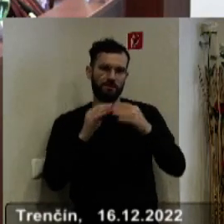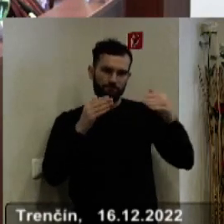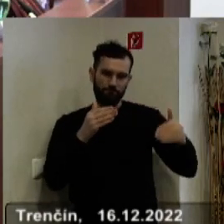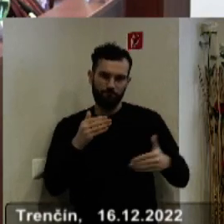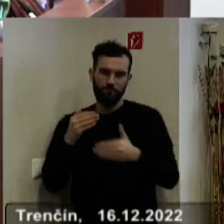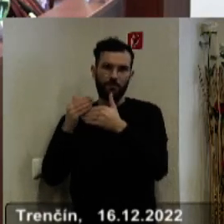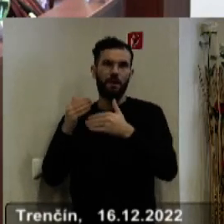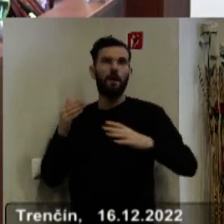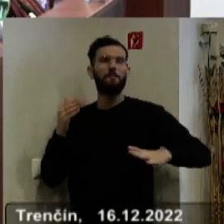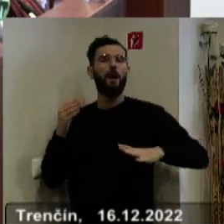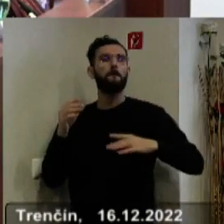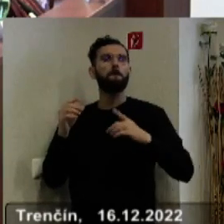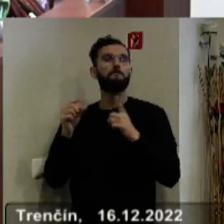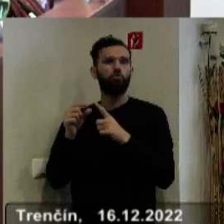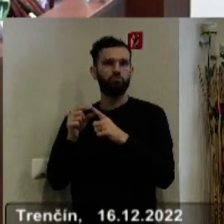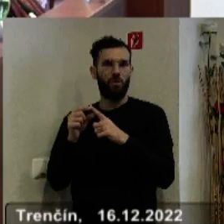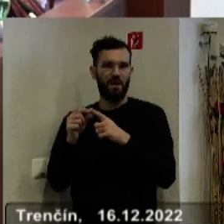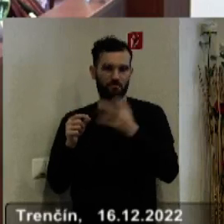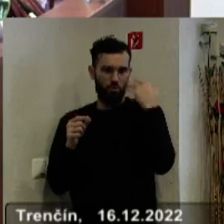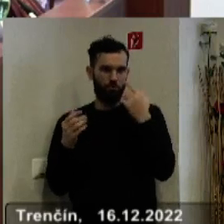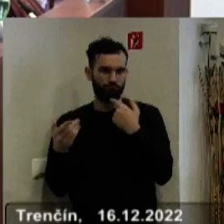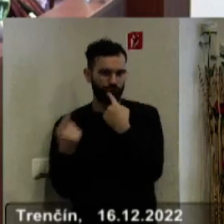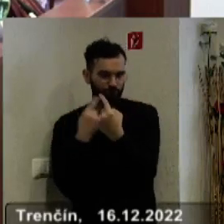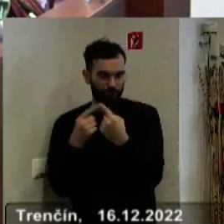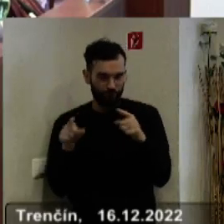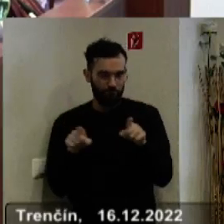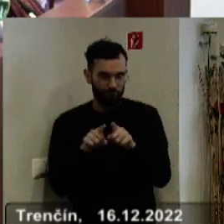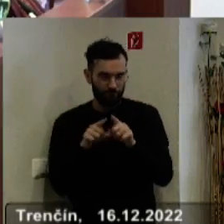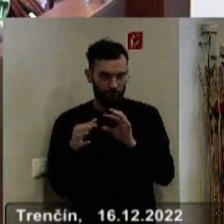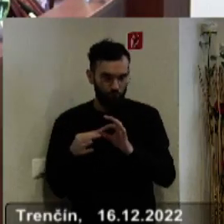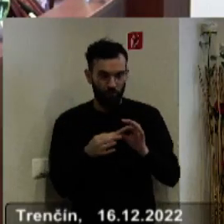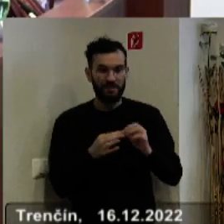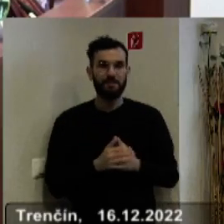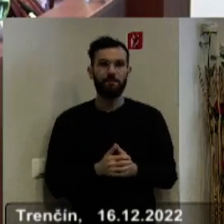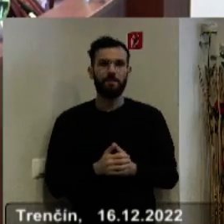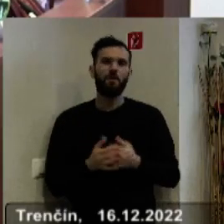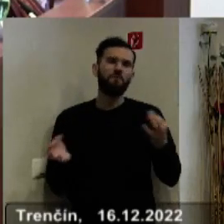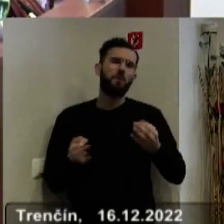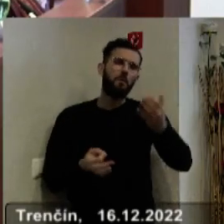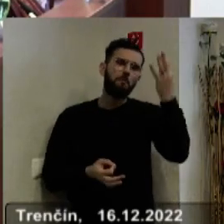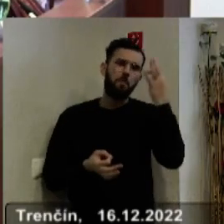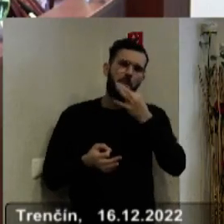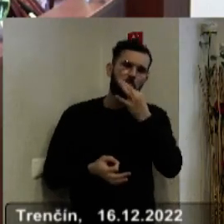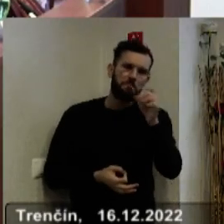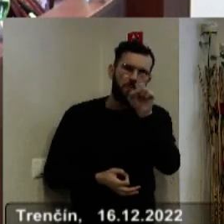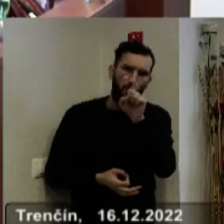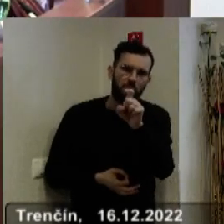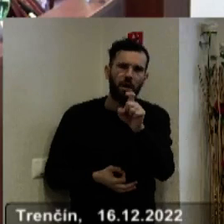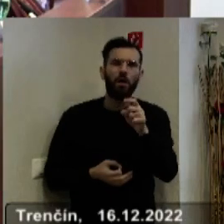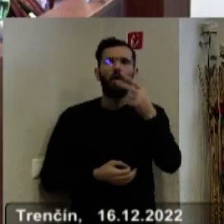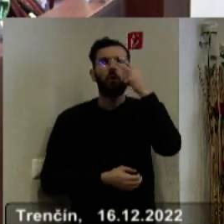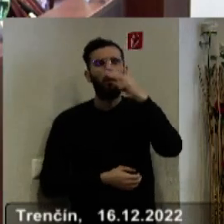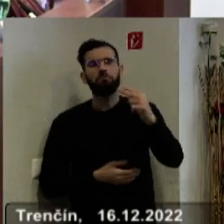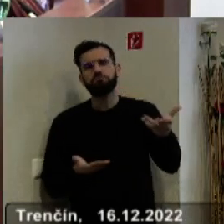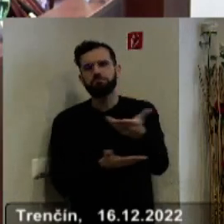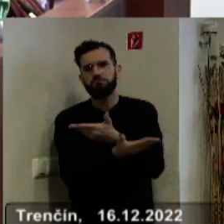Noriky Porúbcovej vo väzbe na poslanecký klub nezávislých, ale to preto, lebo ak boli nejaké otázky, tak zaznené na komisiách, koniec